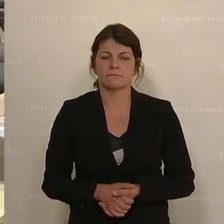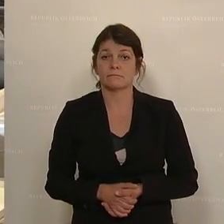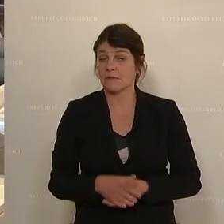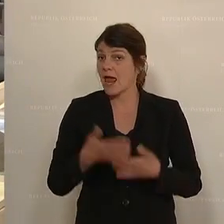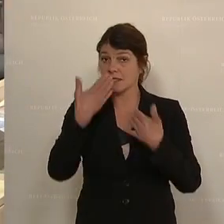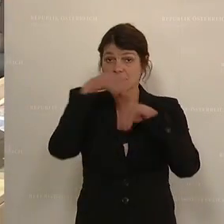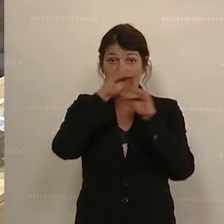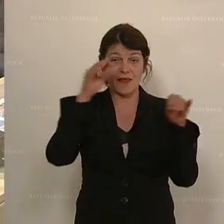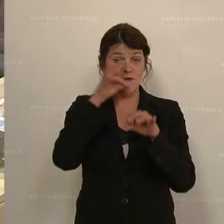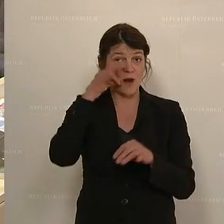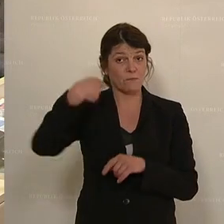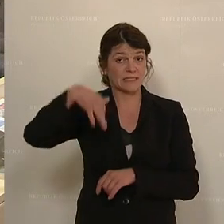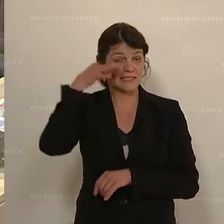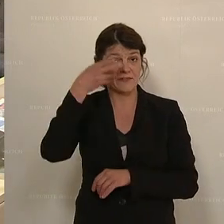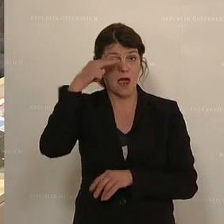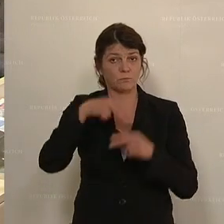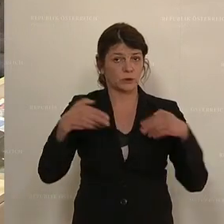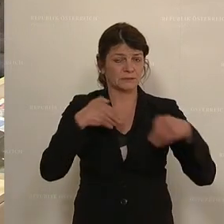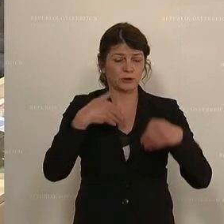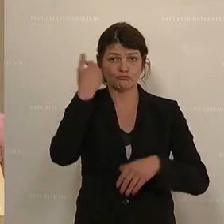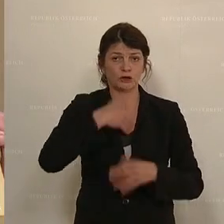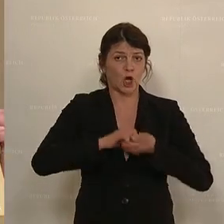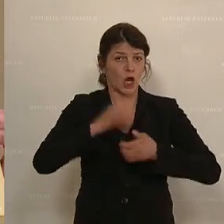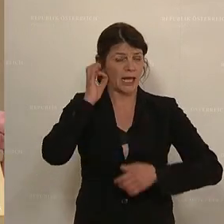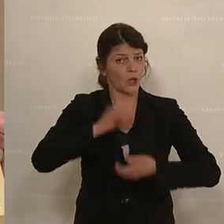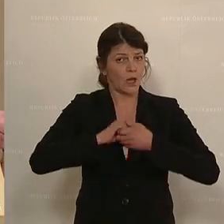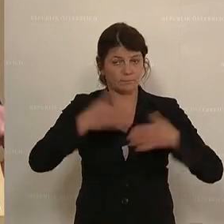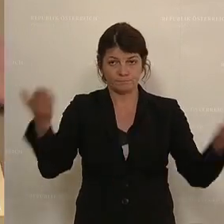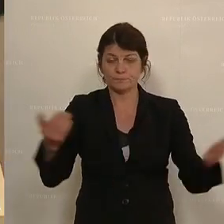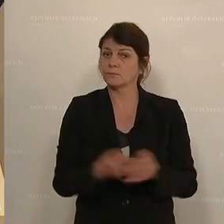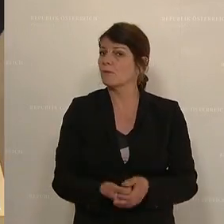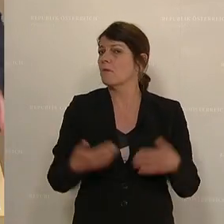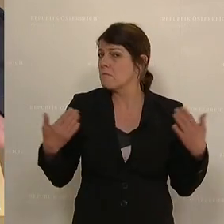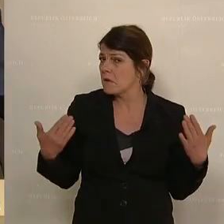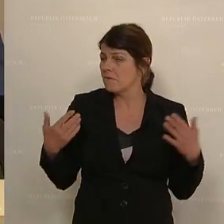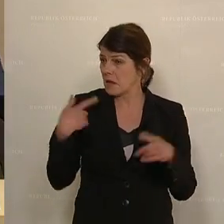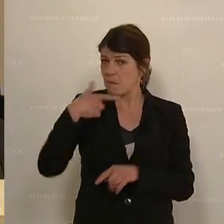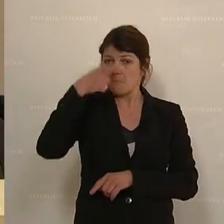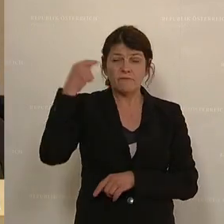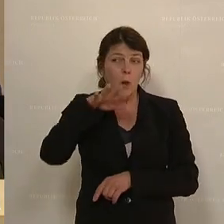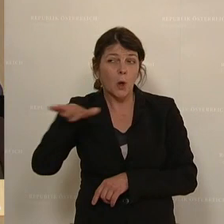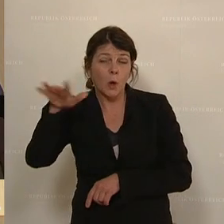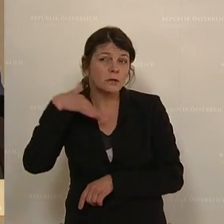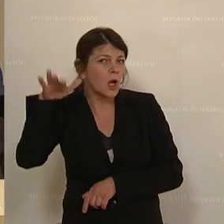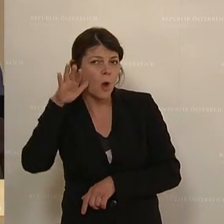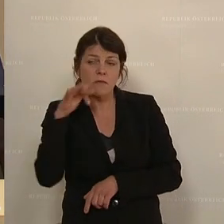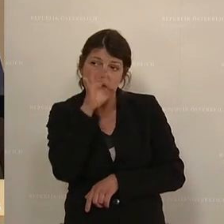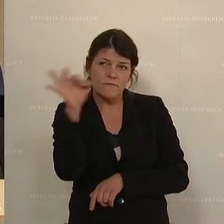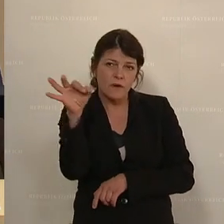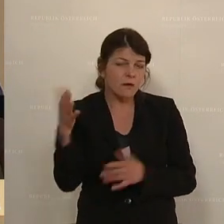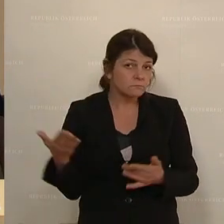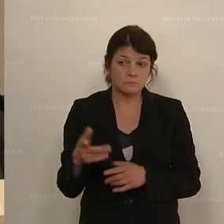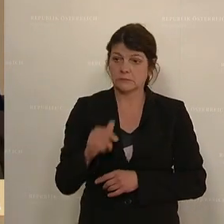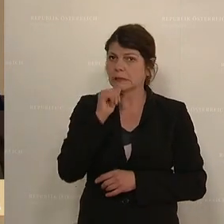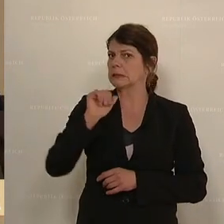Sehr geehrte Frau Präsidentin, Herr Bundesminister, geschätzte Kolleginnen und Kollegen. Nun, wenn man die Bevölkerung hineinhorcht und fragt, ist sicher nicht